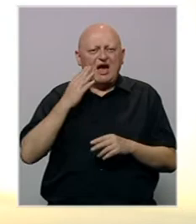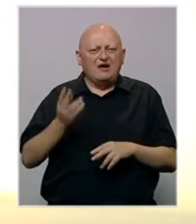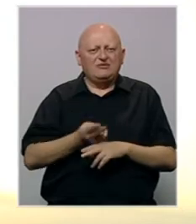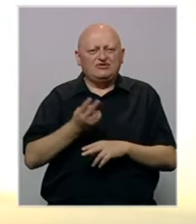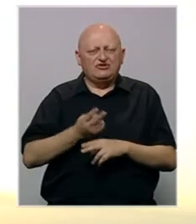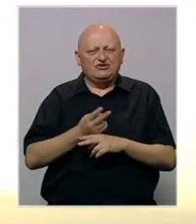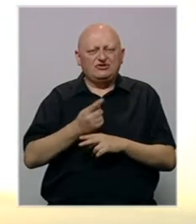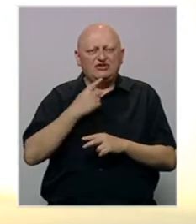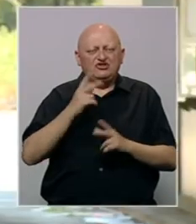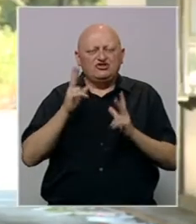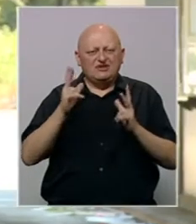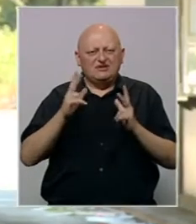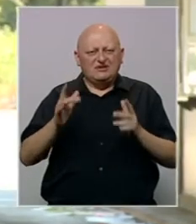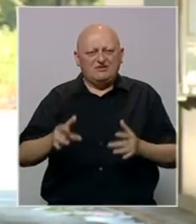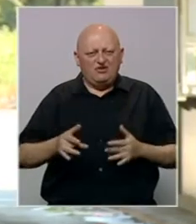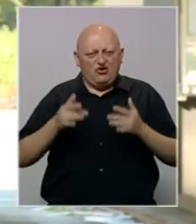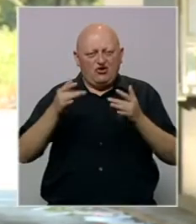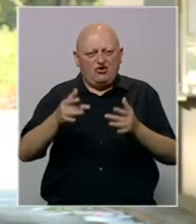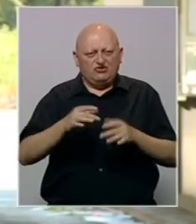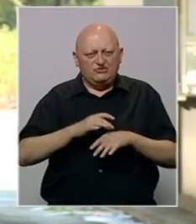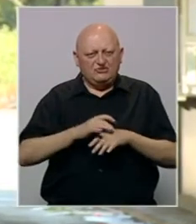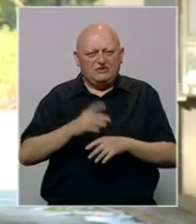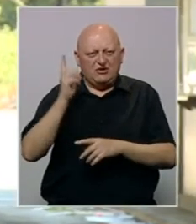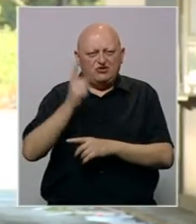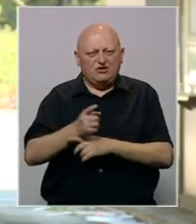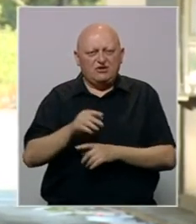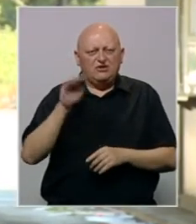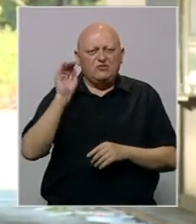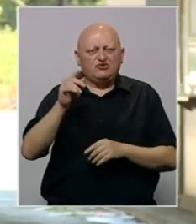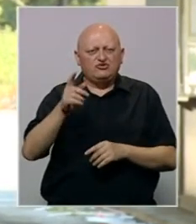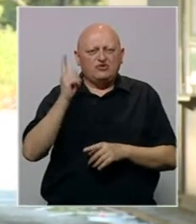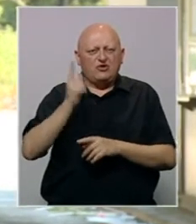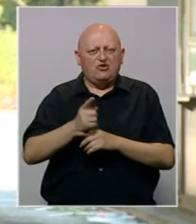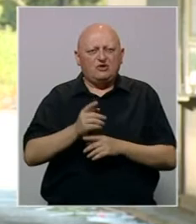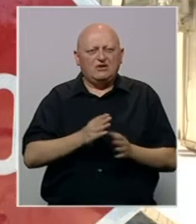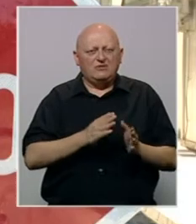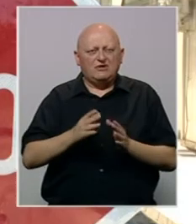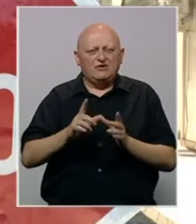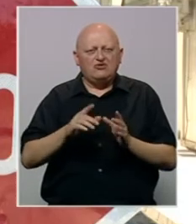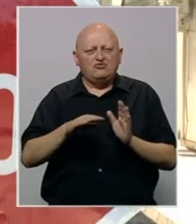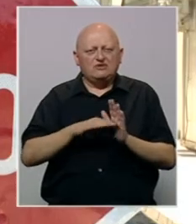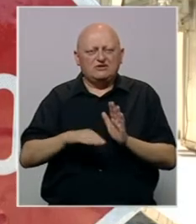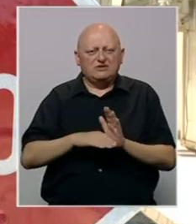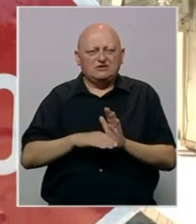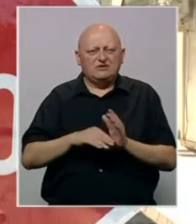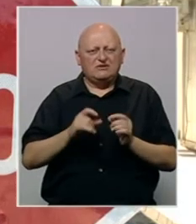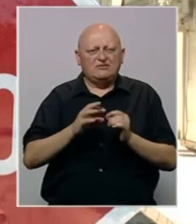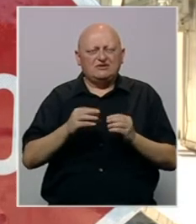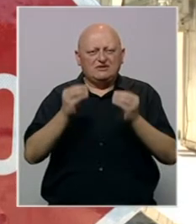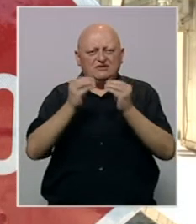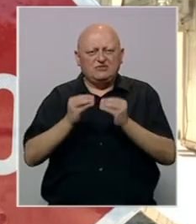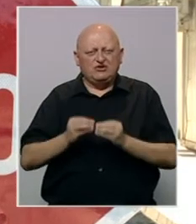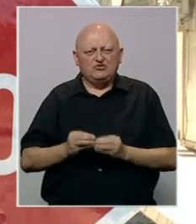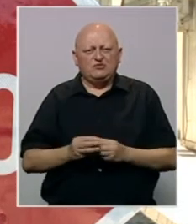Iz Sjedinjenih američkih država na čiji zahtjev je odložena primjena odluke poručili su da je odluka prikladna i u skladu s briselskim